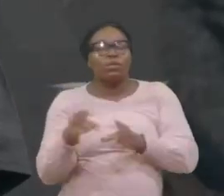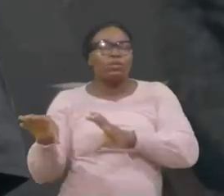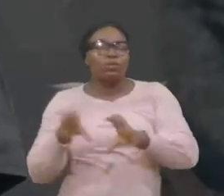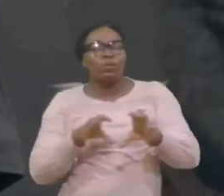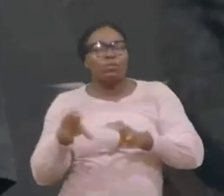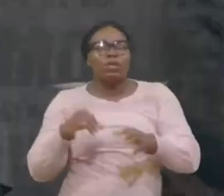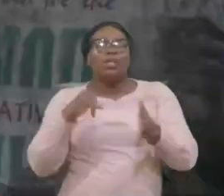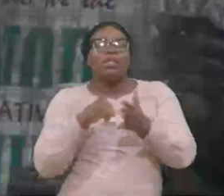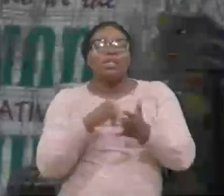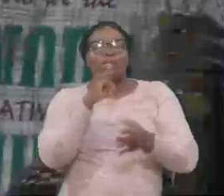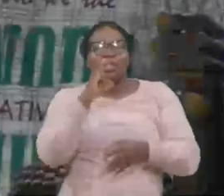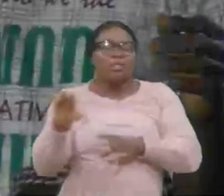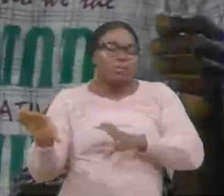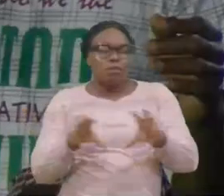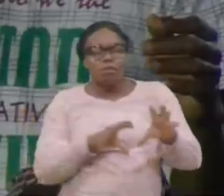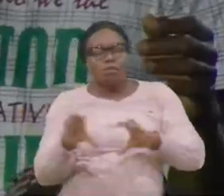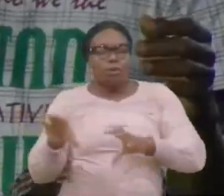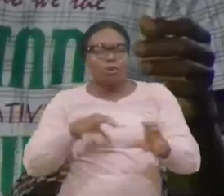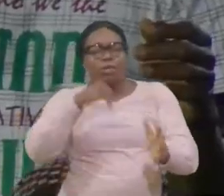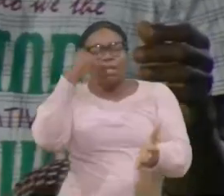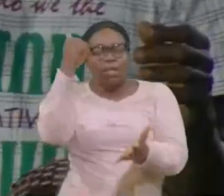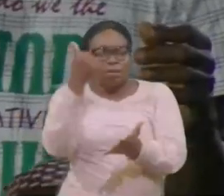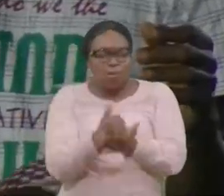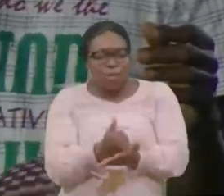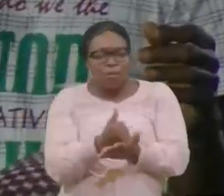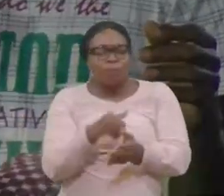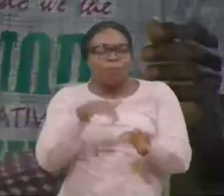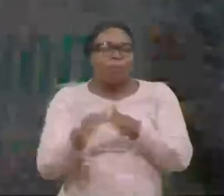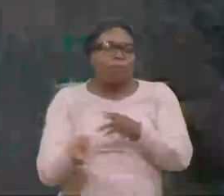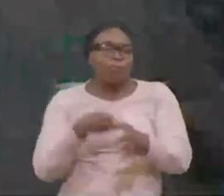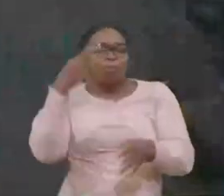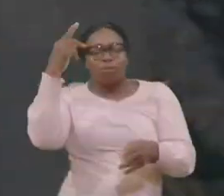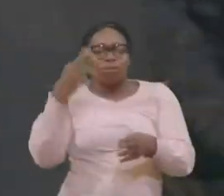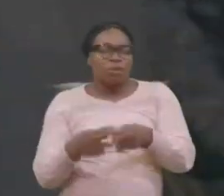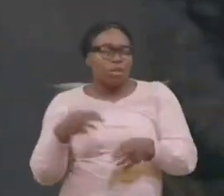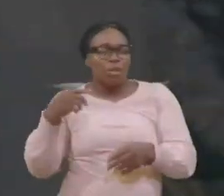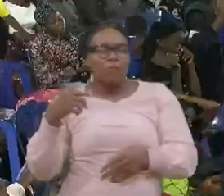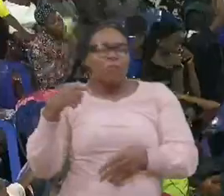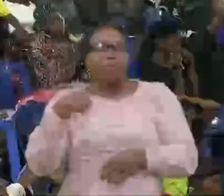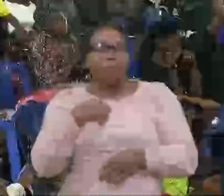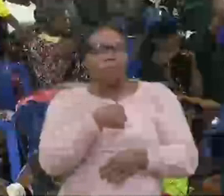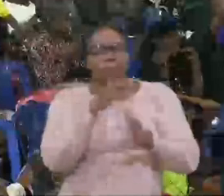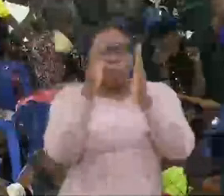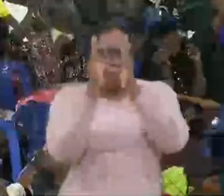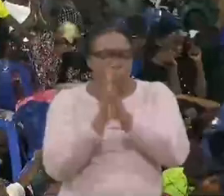C'est fait, Au nom de Jésus, Nous prions,